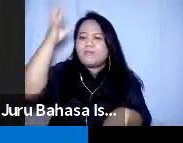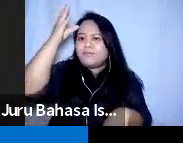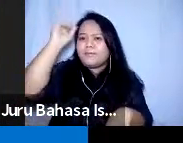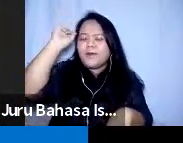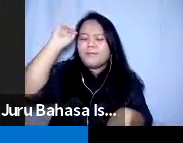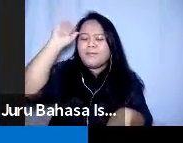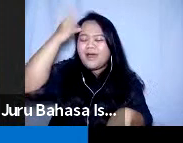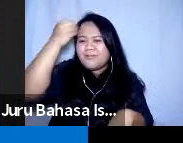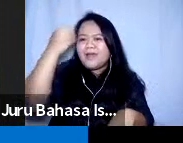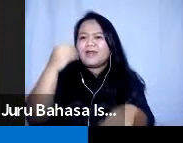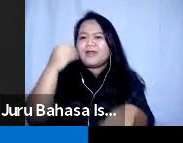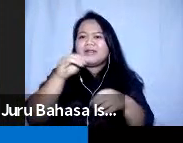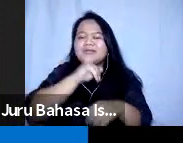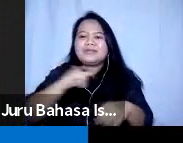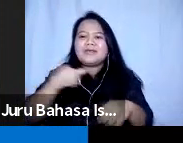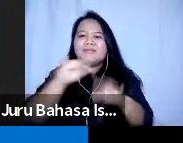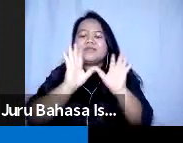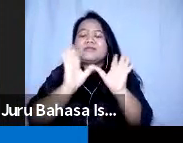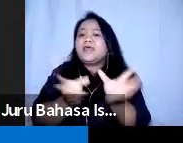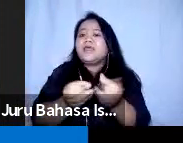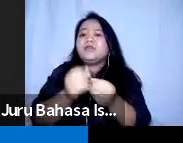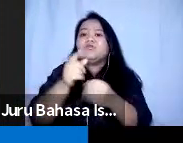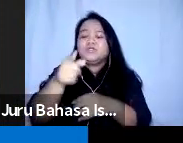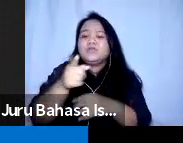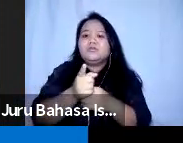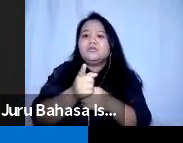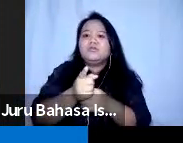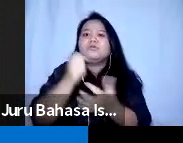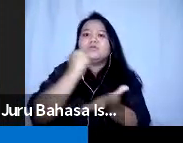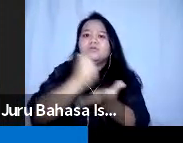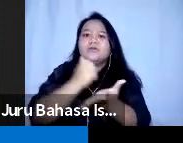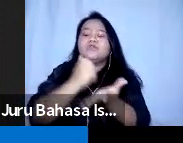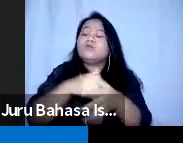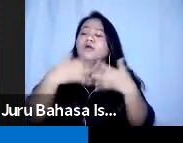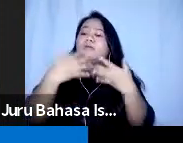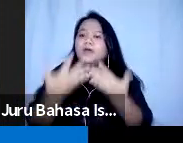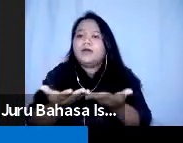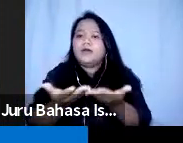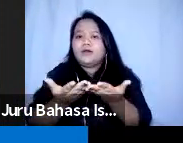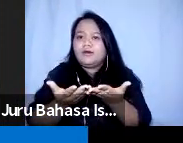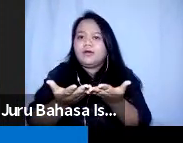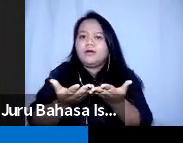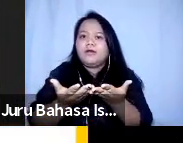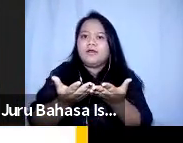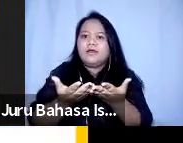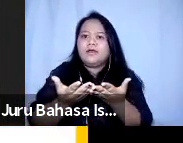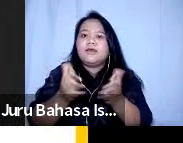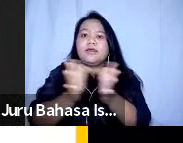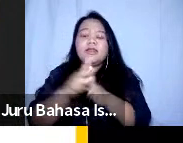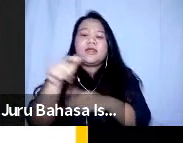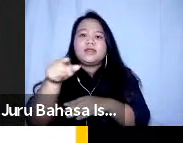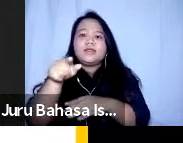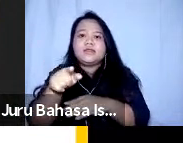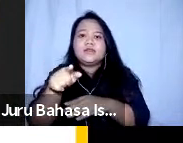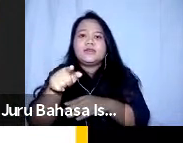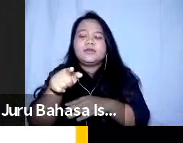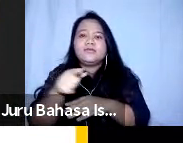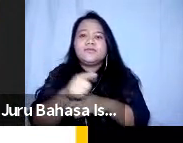bersama tentang inklusi itu sebenarnya apa dan disini saya akan